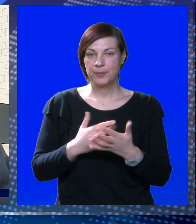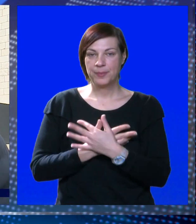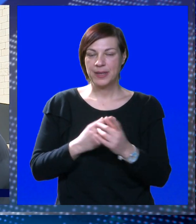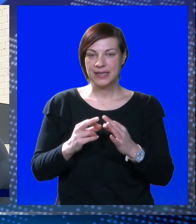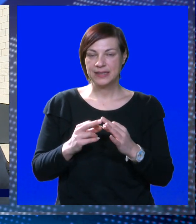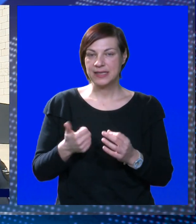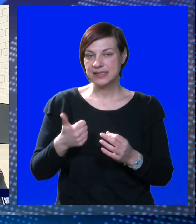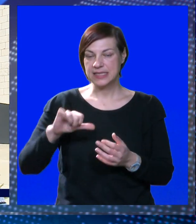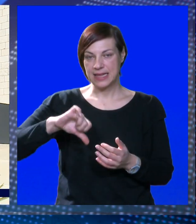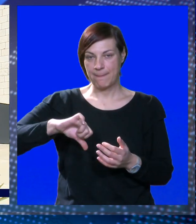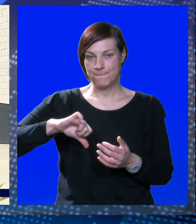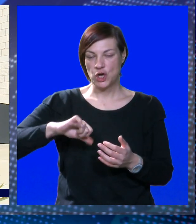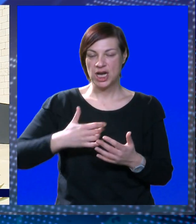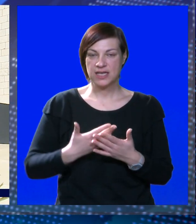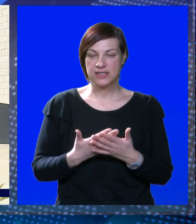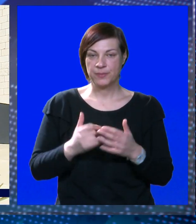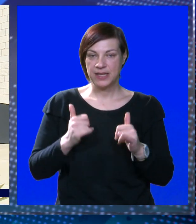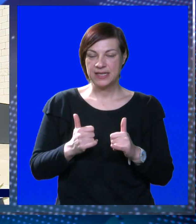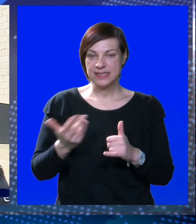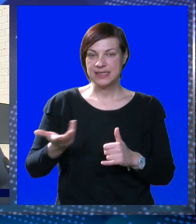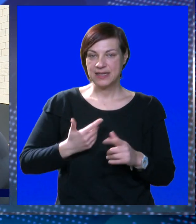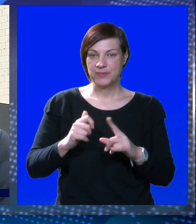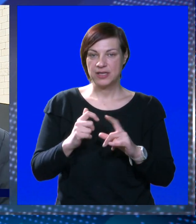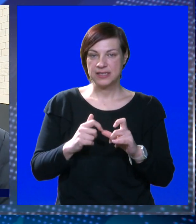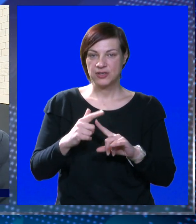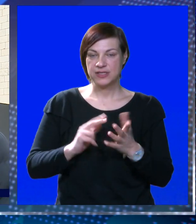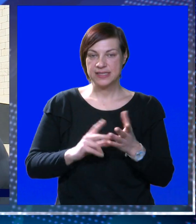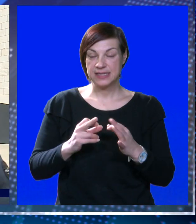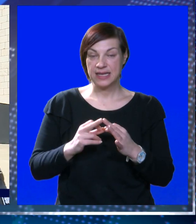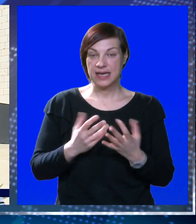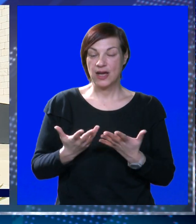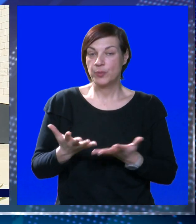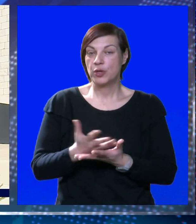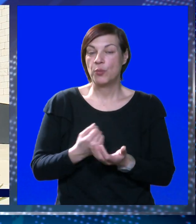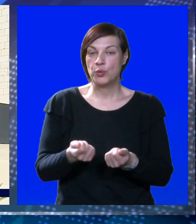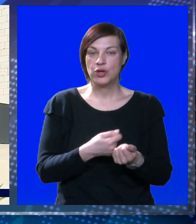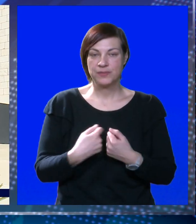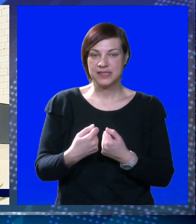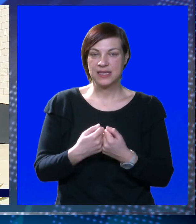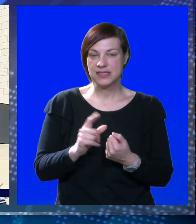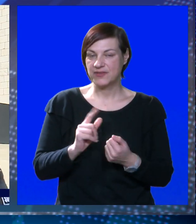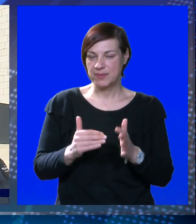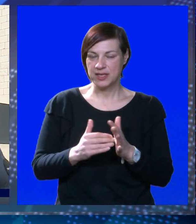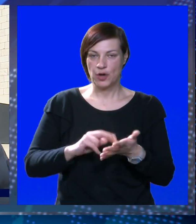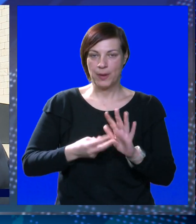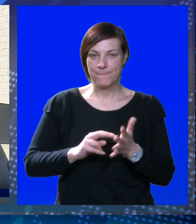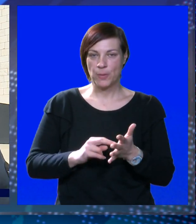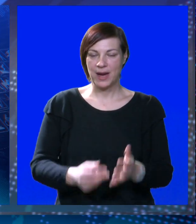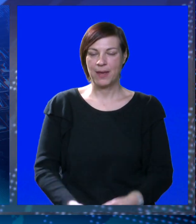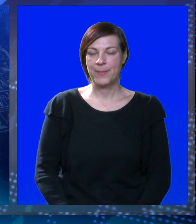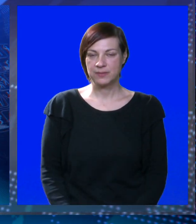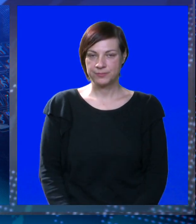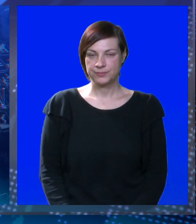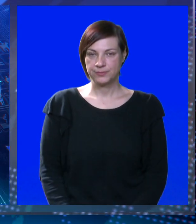Opatija i Kostrena su s tim jednim porazom. Sad nama dolazi Kostrena, mislim ako budemo u ponovom sastavu da ne bi trebalo biti problema.